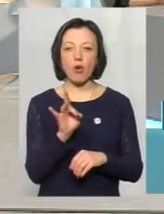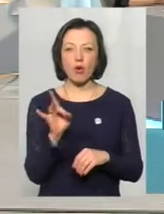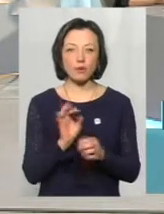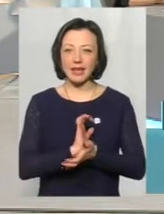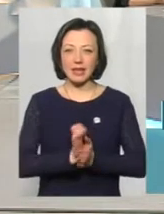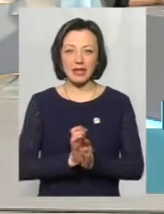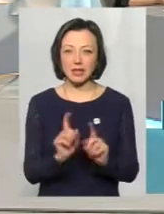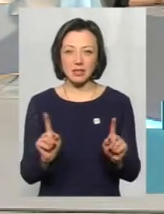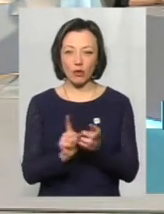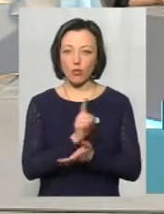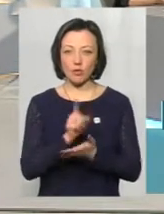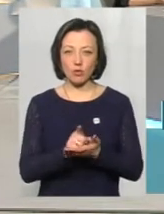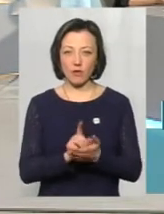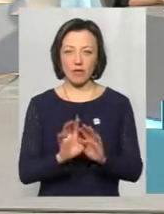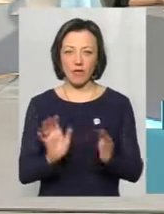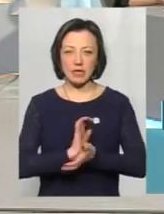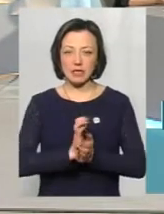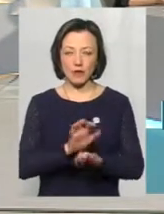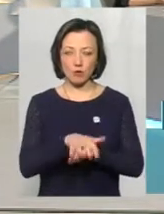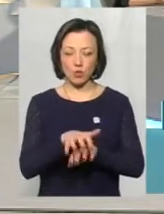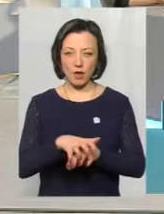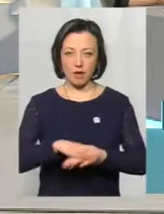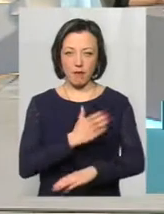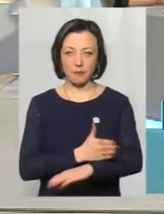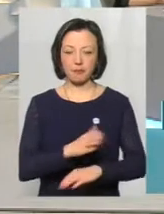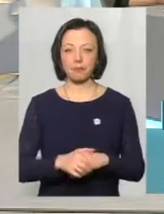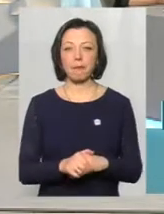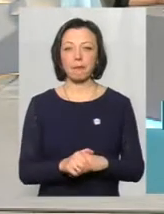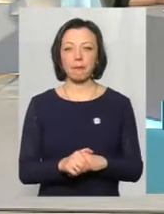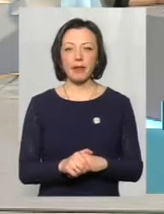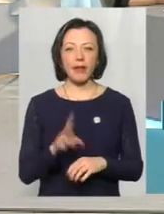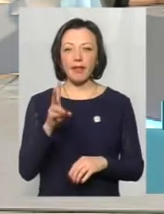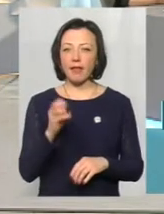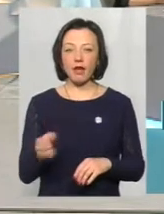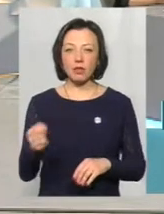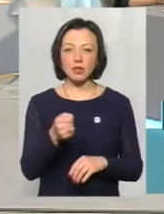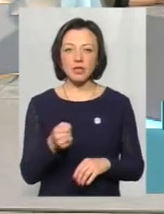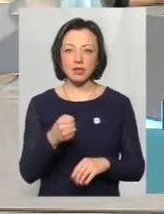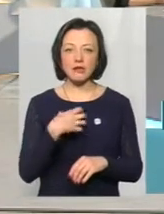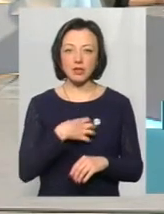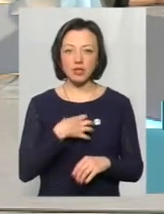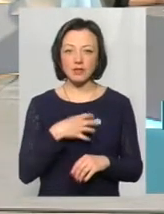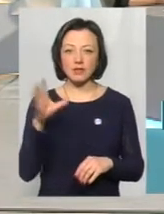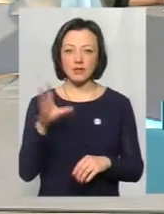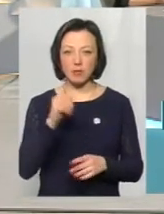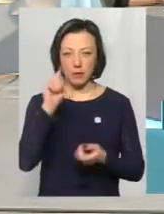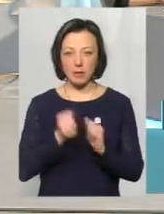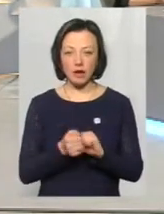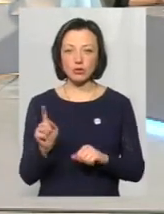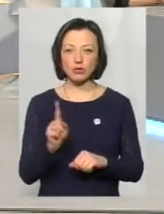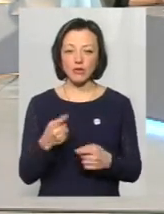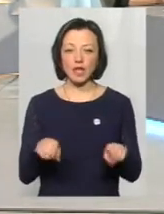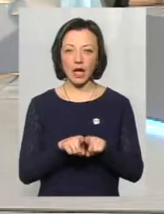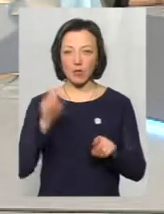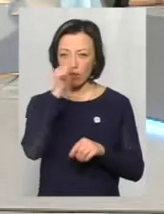Щоб не тісне, обов'язково. Не тісне взуття. Потім не носити. Дуже важливо всім пам'ятати, що в